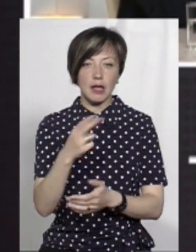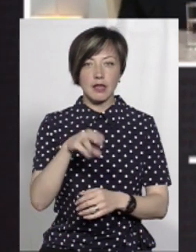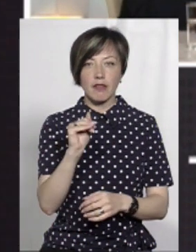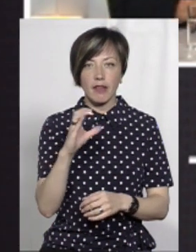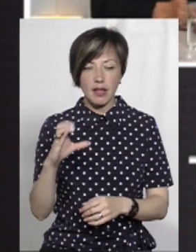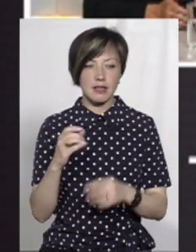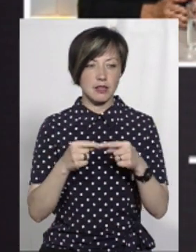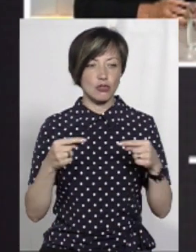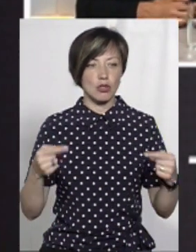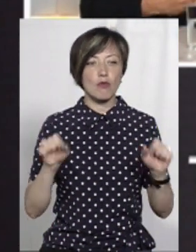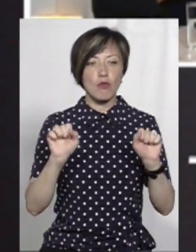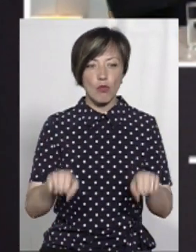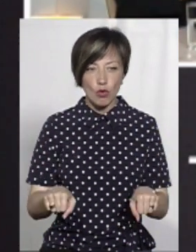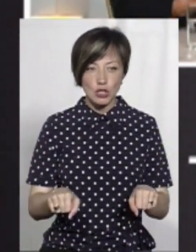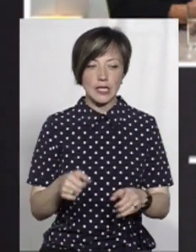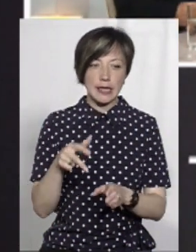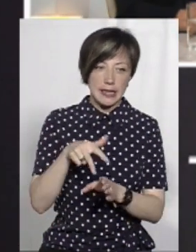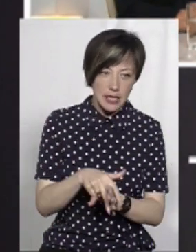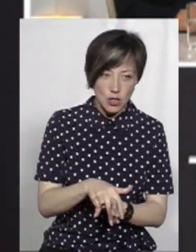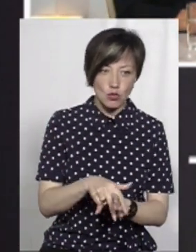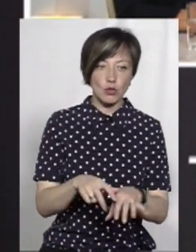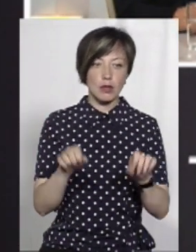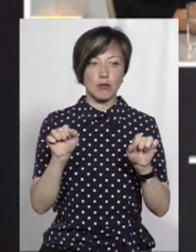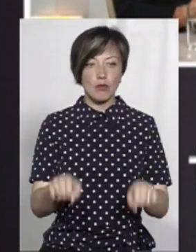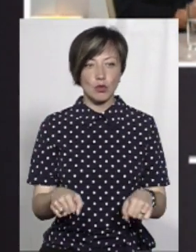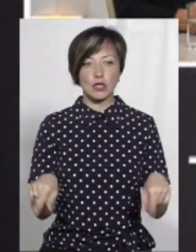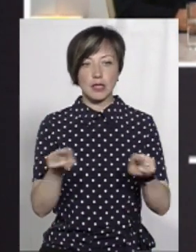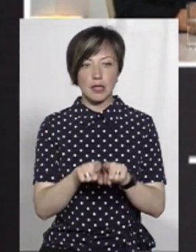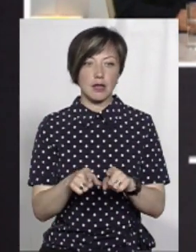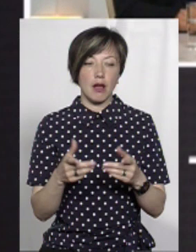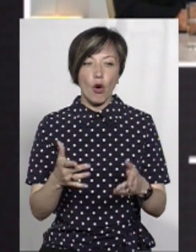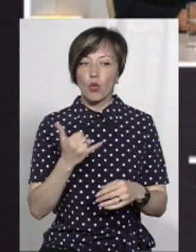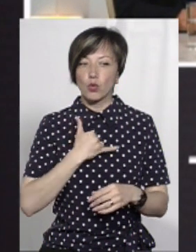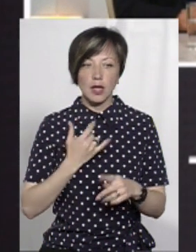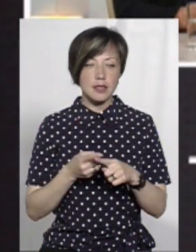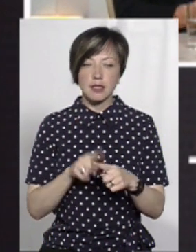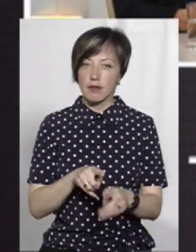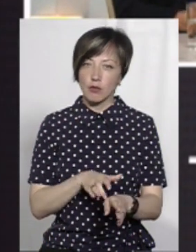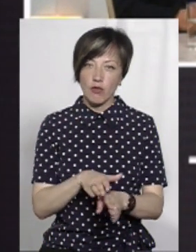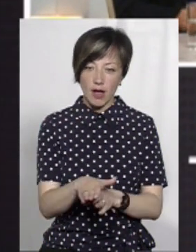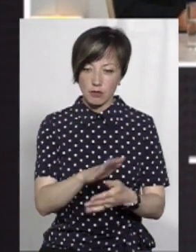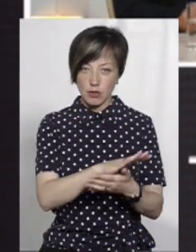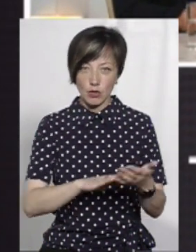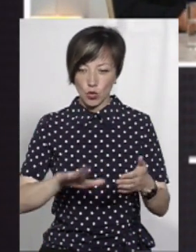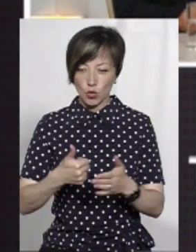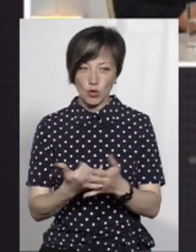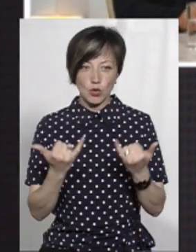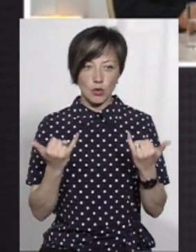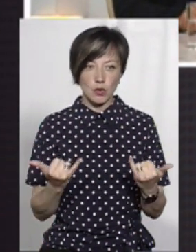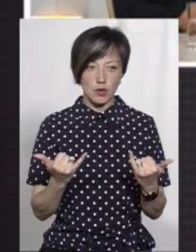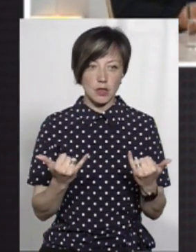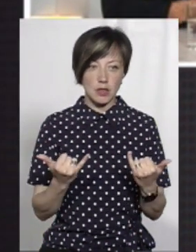ДФС і решта-решта-решта. Можна тиснути, можна тиснути таким чином це. У нас це відбувалося і відбувається по сей день